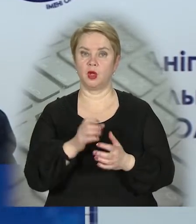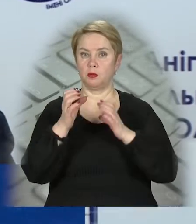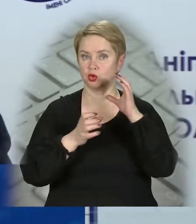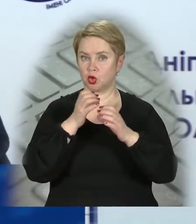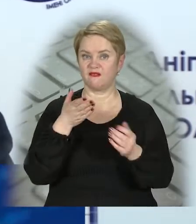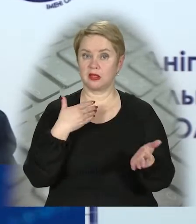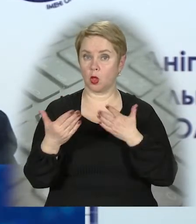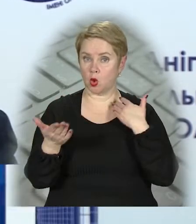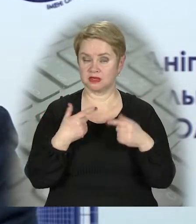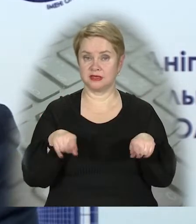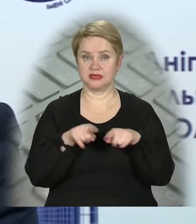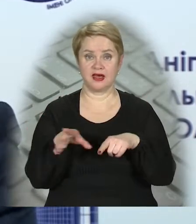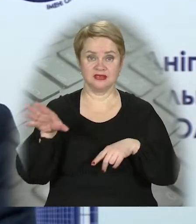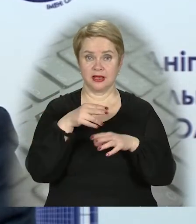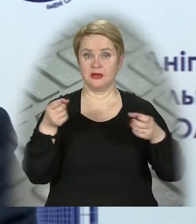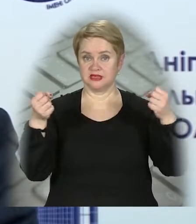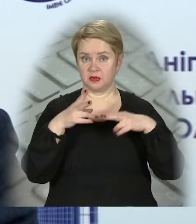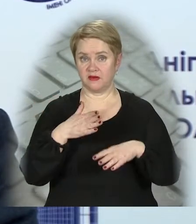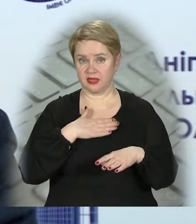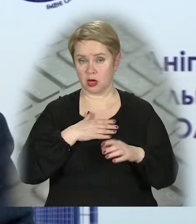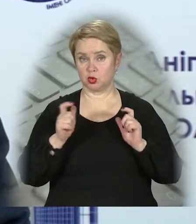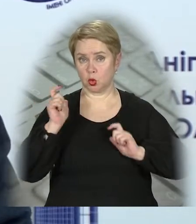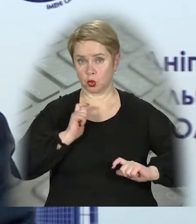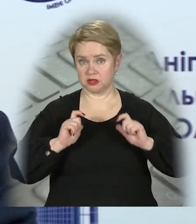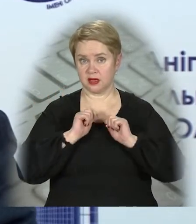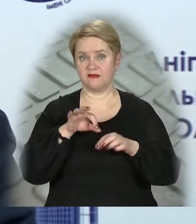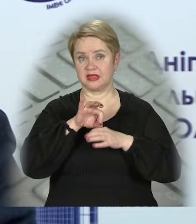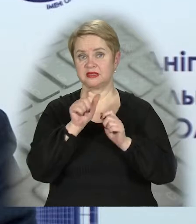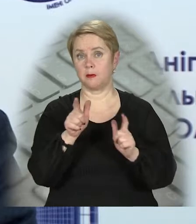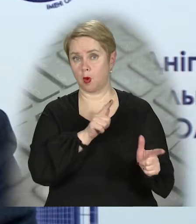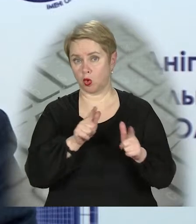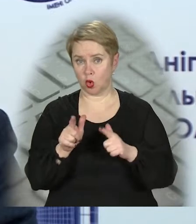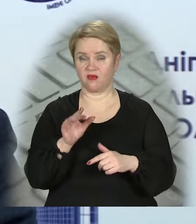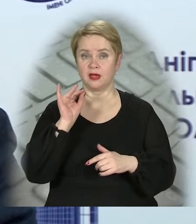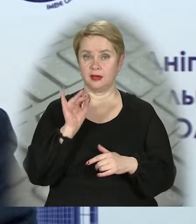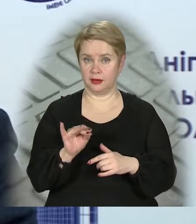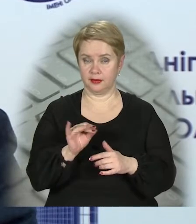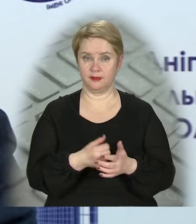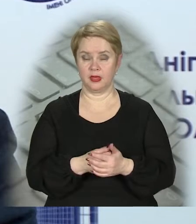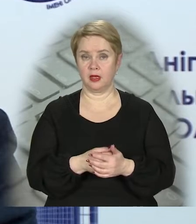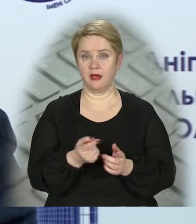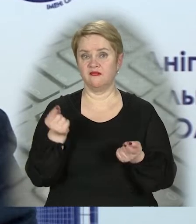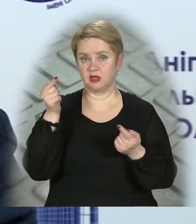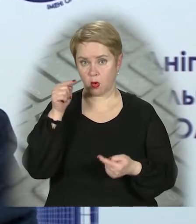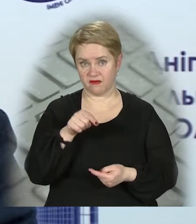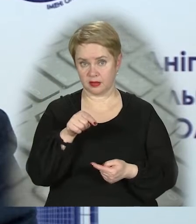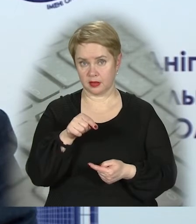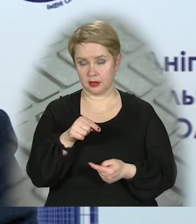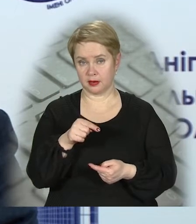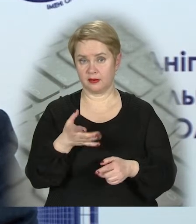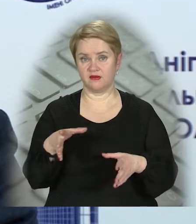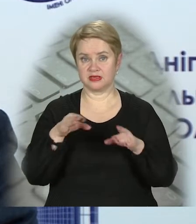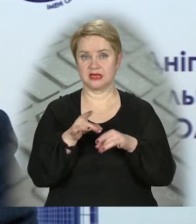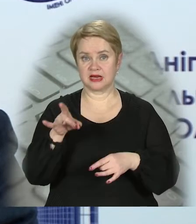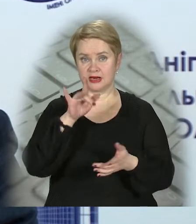міжнародні відносини. І за всіма цими спеціальностями в нашому університеті ведеться підготовка, і, відповідно, разом з